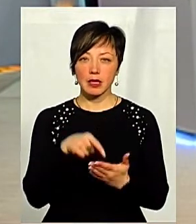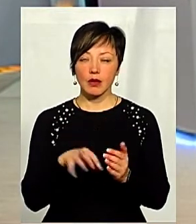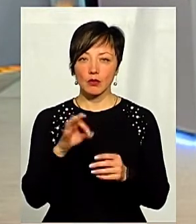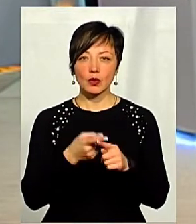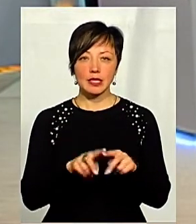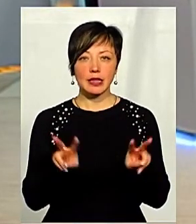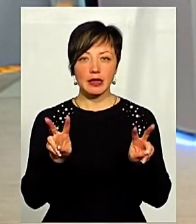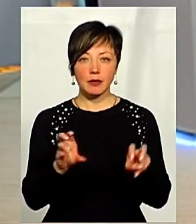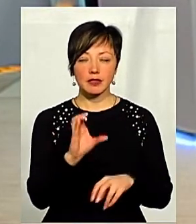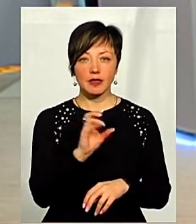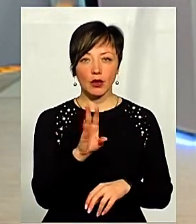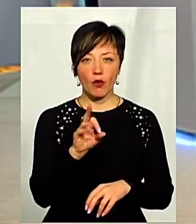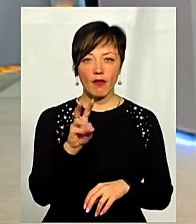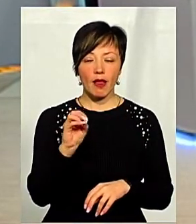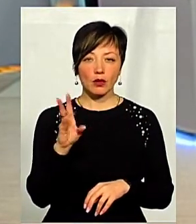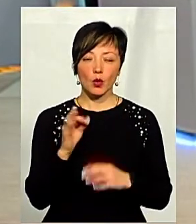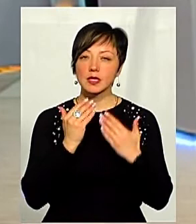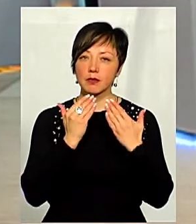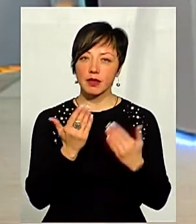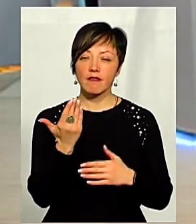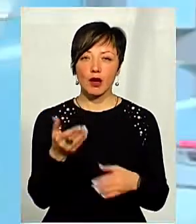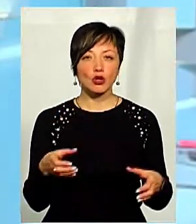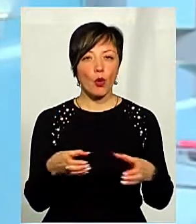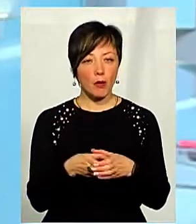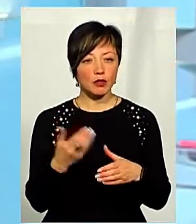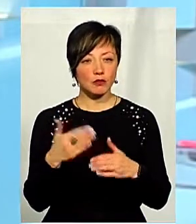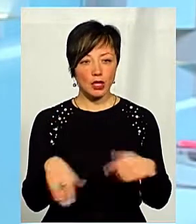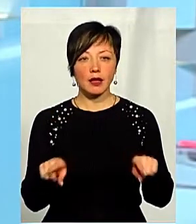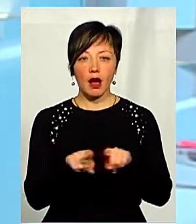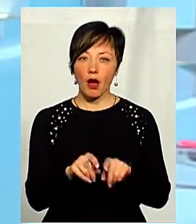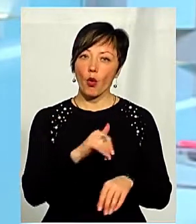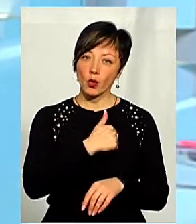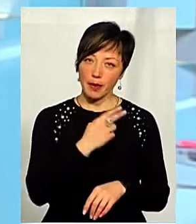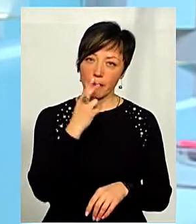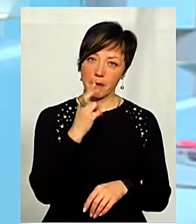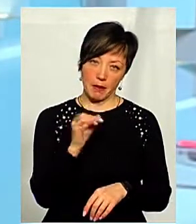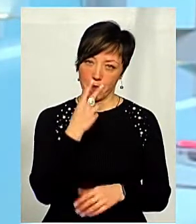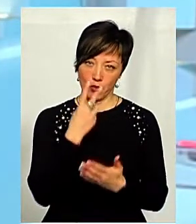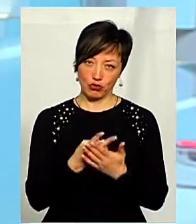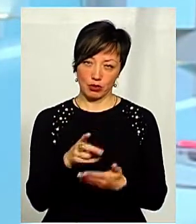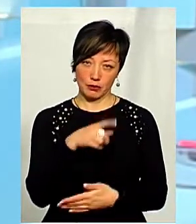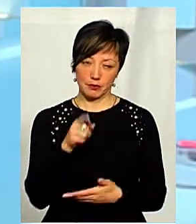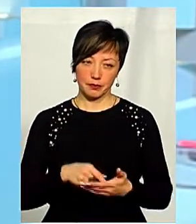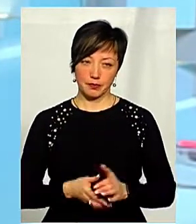і стосовно цієї теми Світлана Коваленко запитує, ваша команда вже така, якою ви хотіли її бачити?